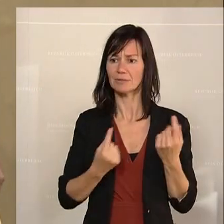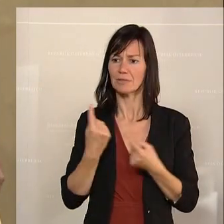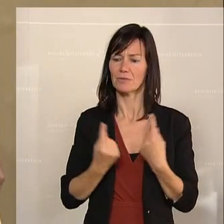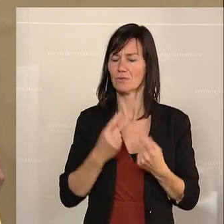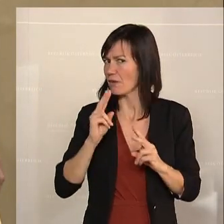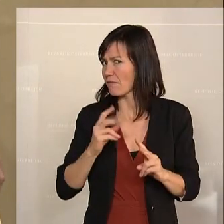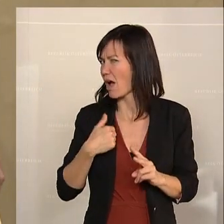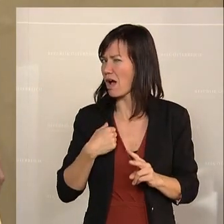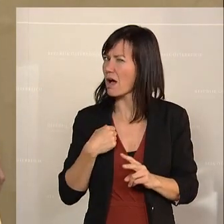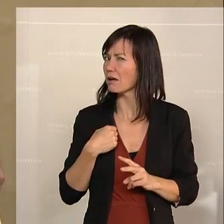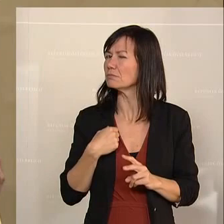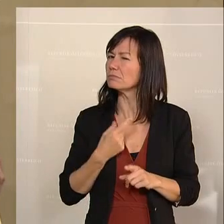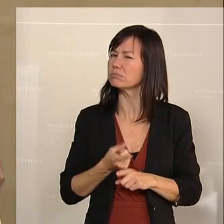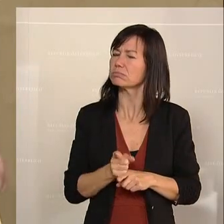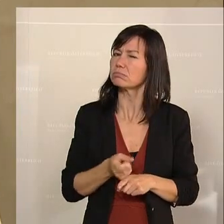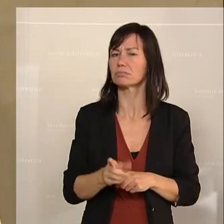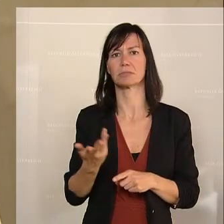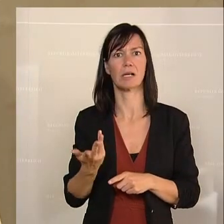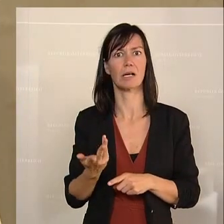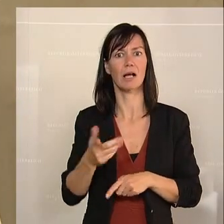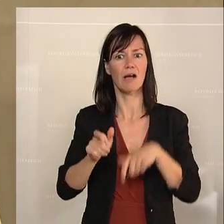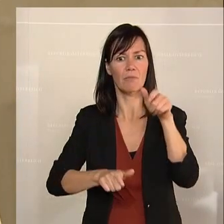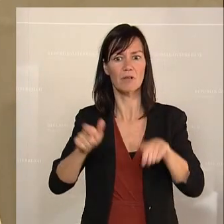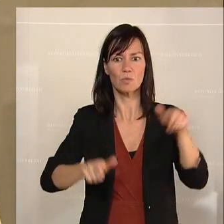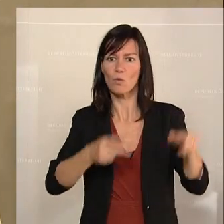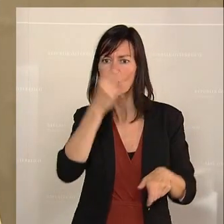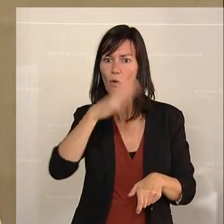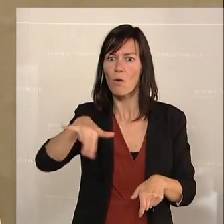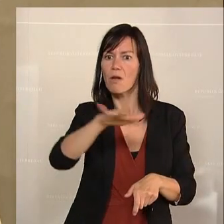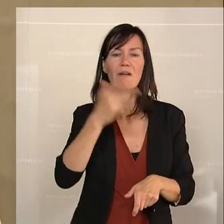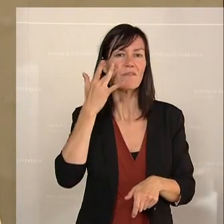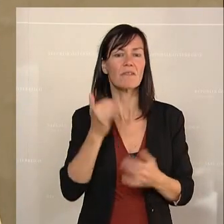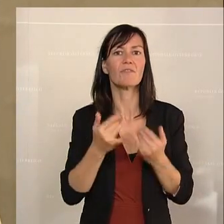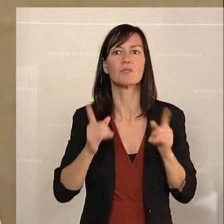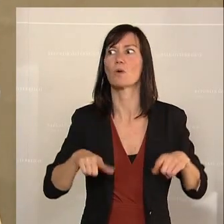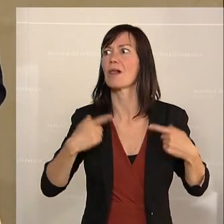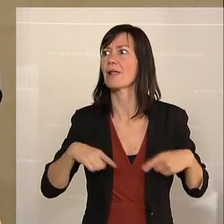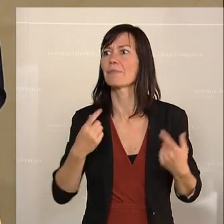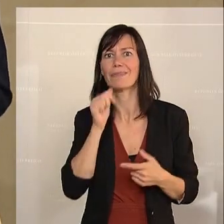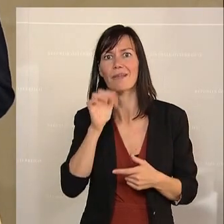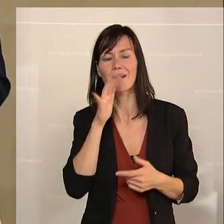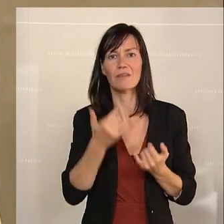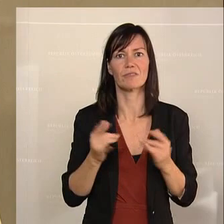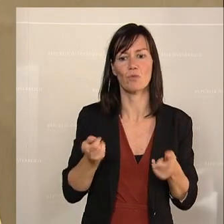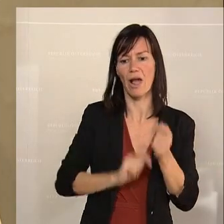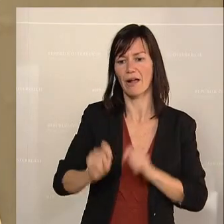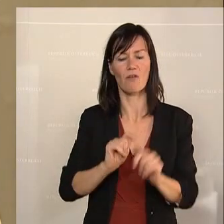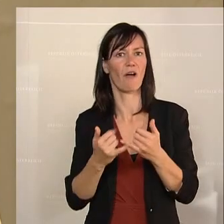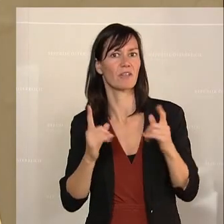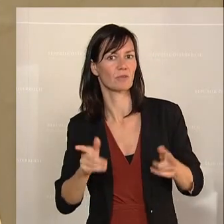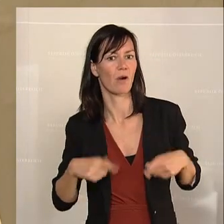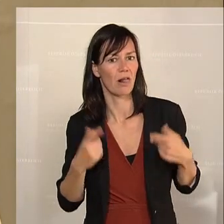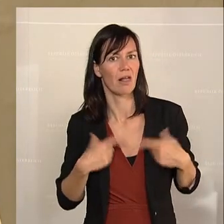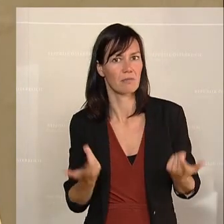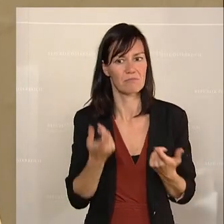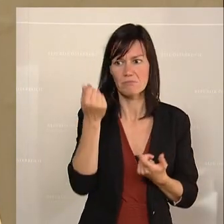den Menschen hier im Land so umgeht. Die Leute draußen wissen nicht mehr, wie sie jetzt das tägliche Leben finanzieren sollen. wissen nicht, wie sie